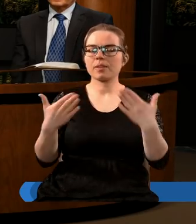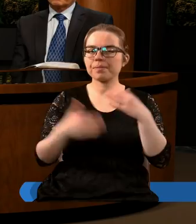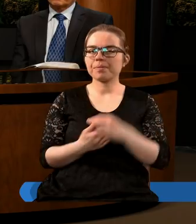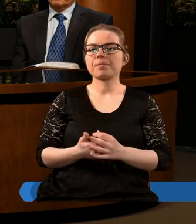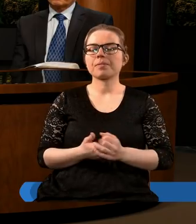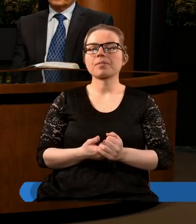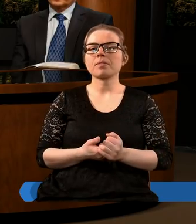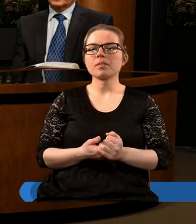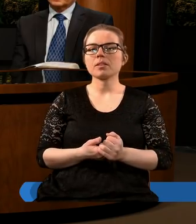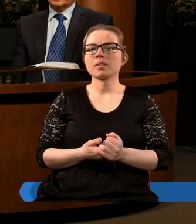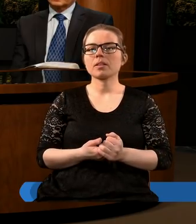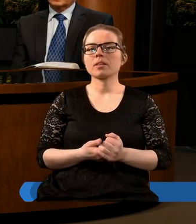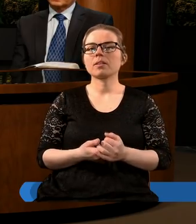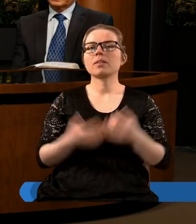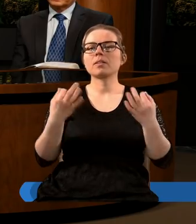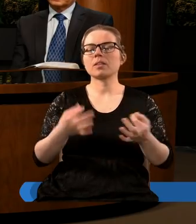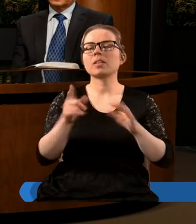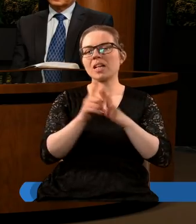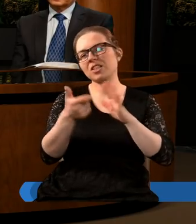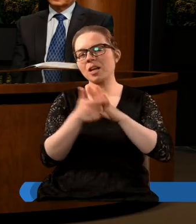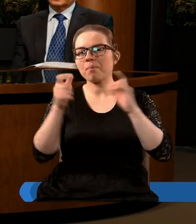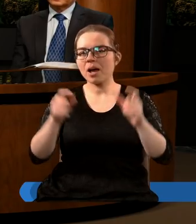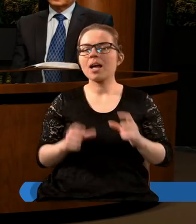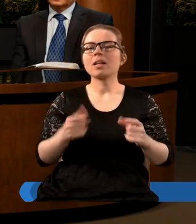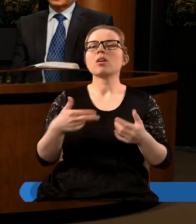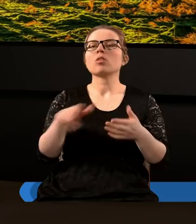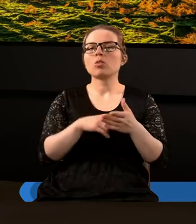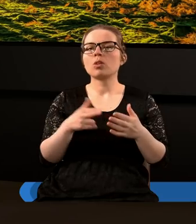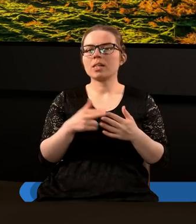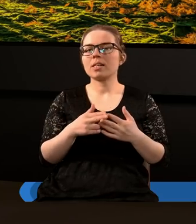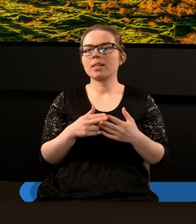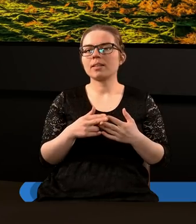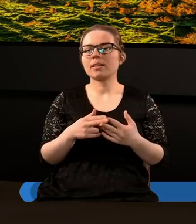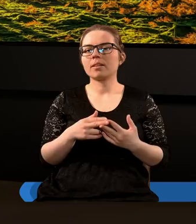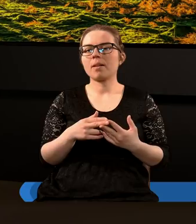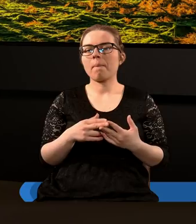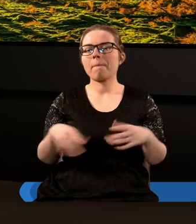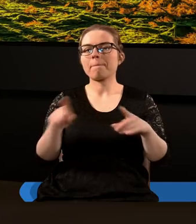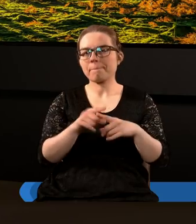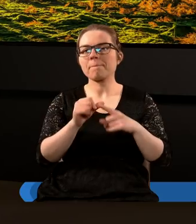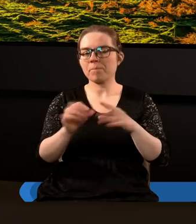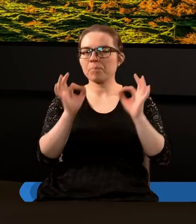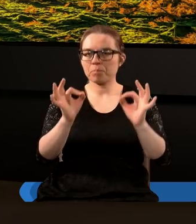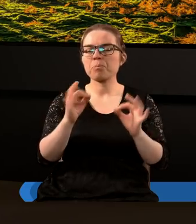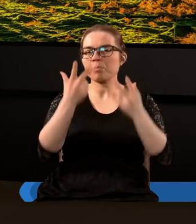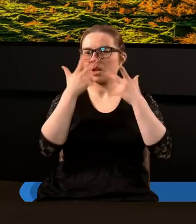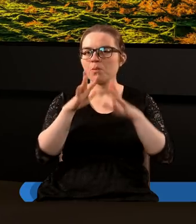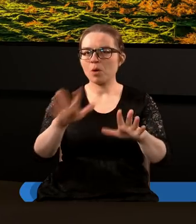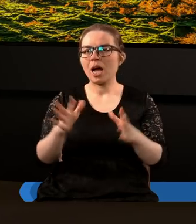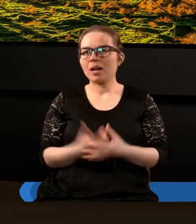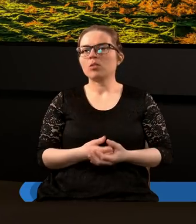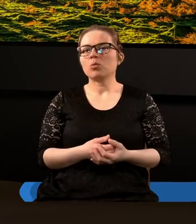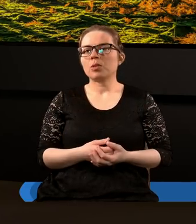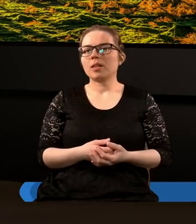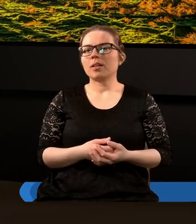dla mnie też jest istotny to siedemnasty werset który też w jakimś sensie pokazuje mi